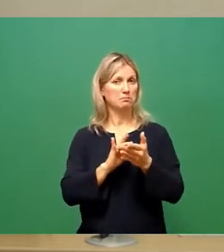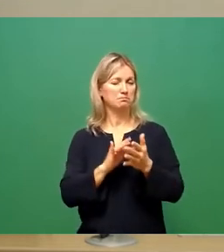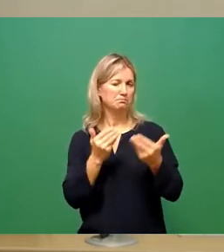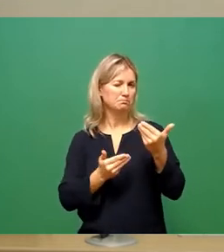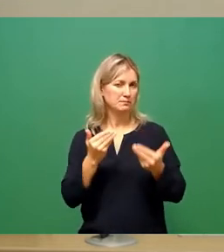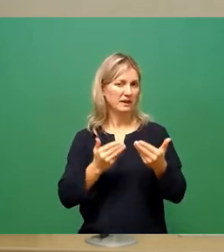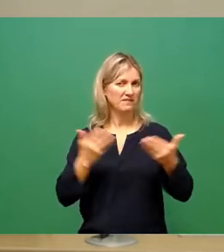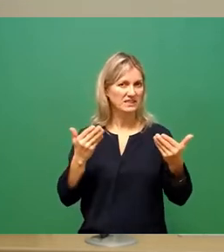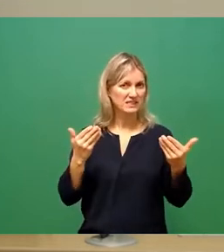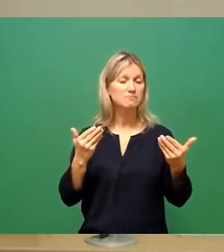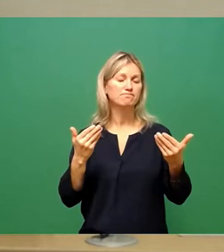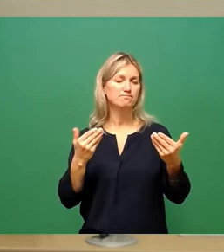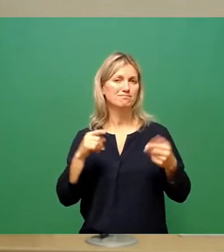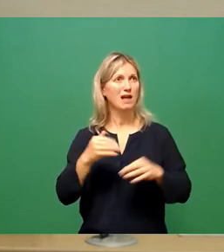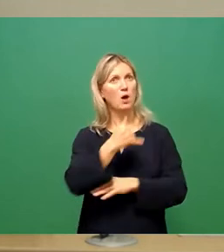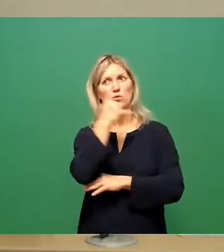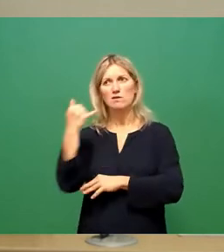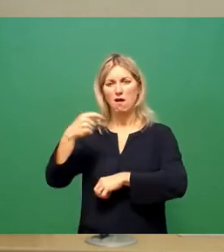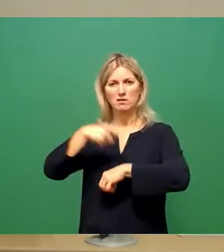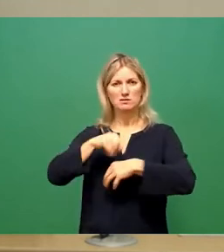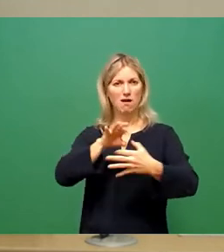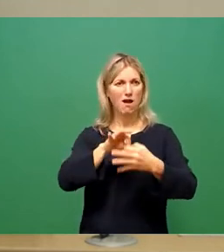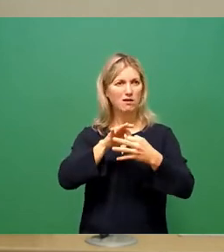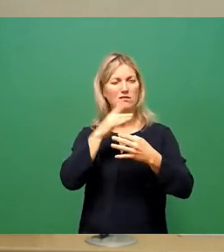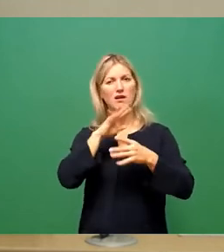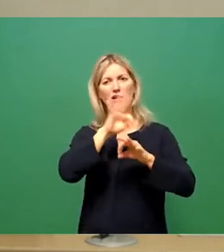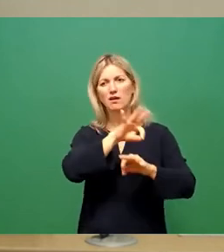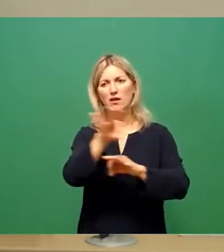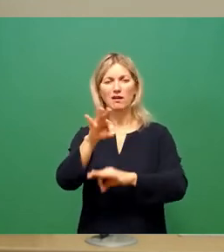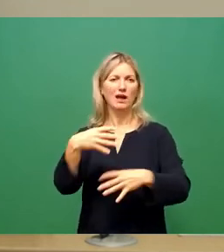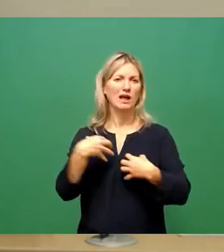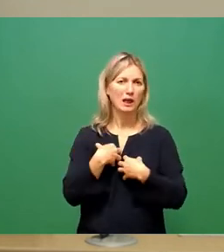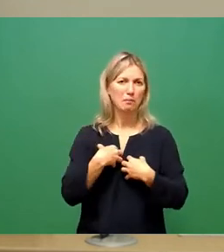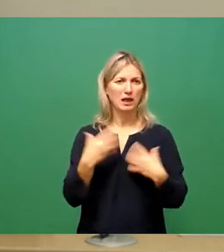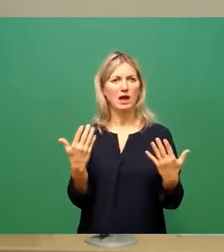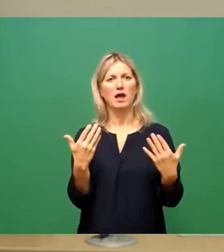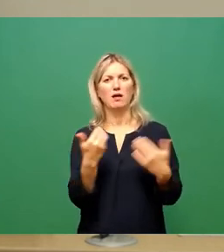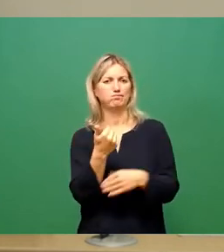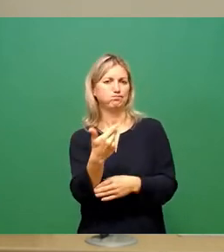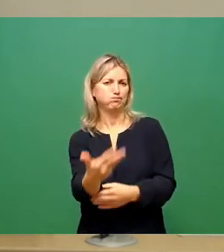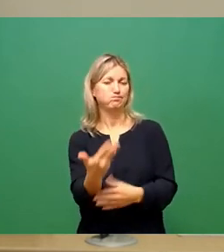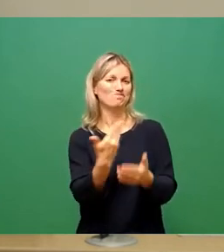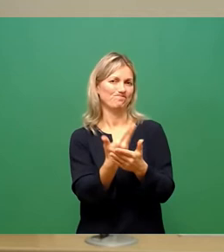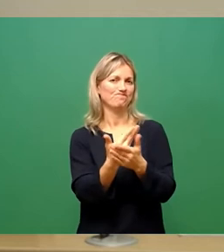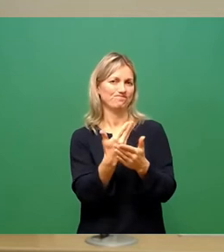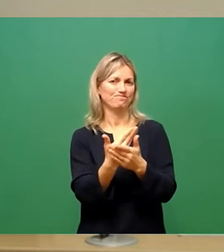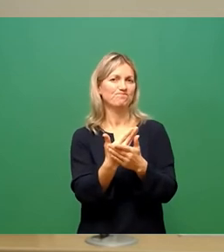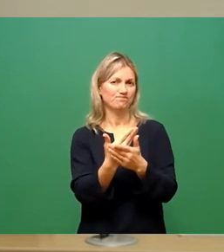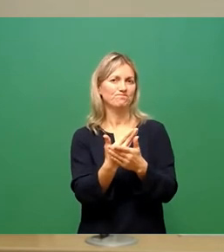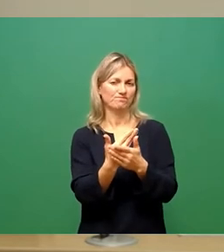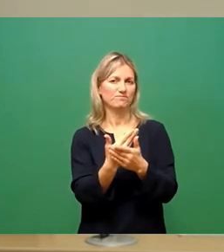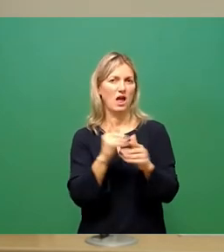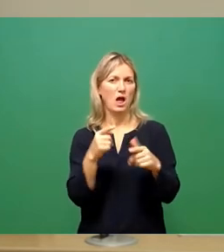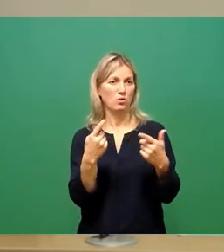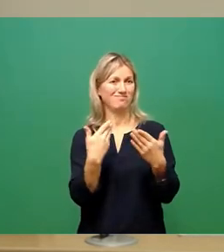doch eher jahreszeitlich gebundene Infektionskrankheiten, Grippe etc. eine größere Rolle. Die Ausfallquoten